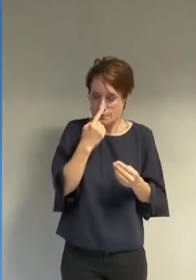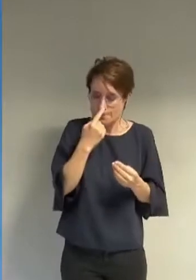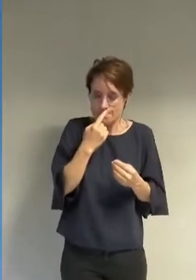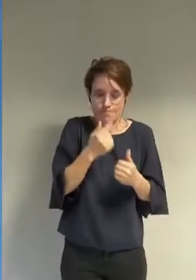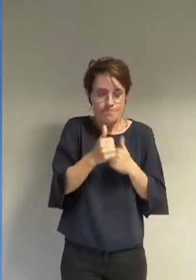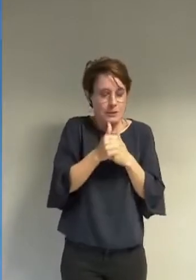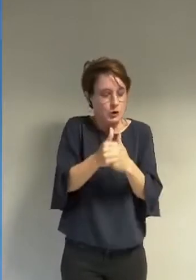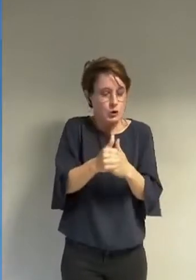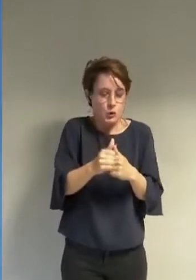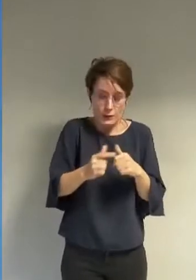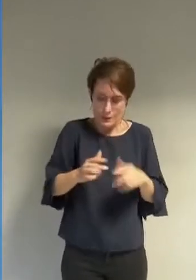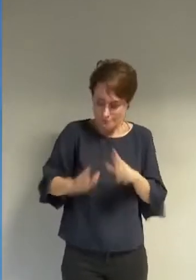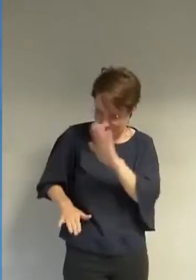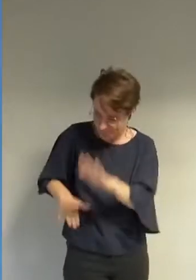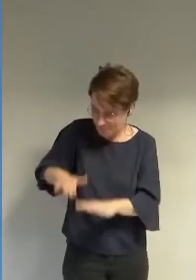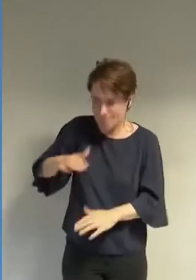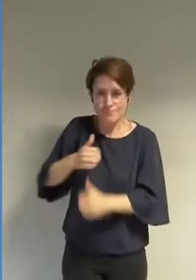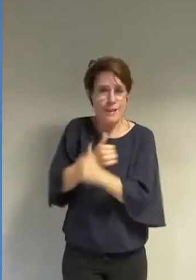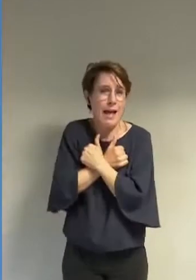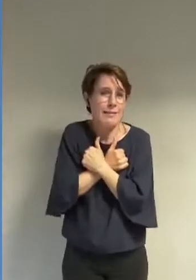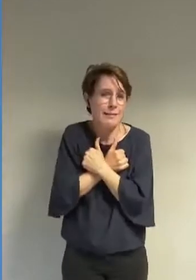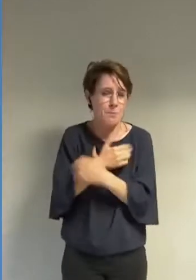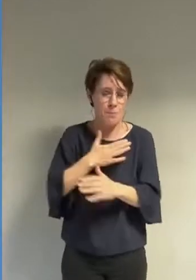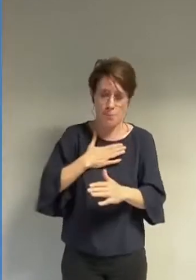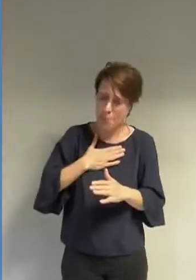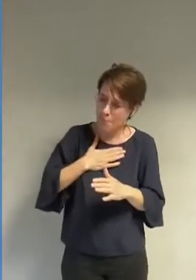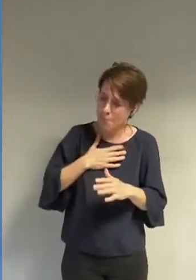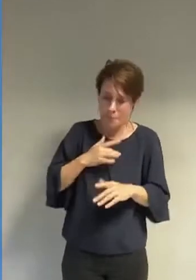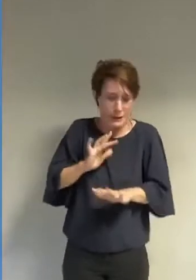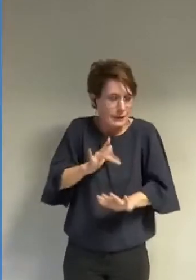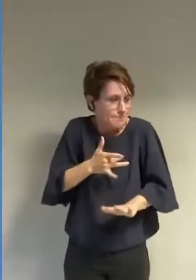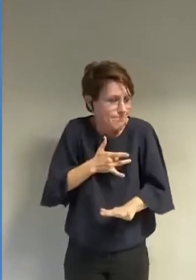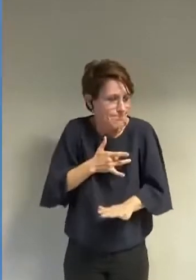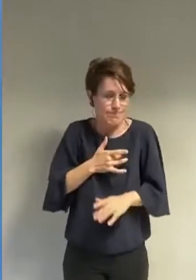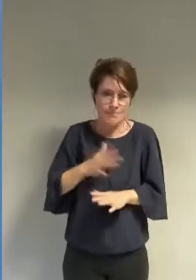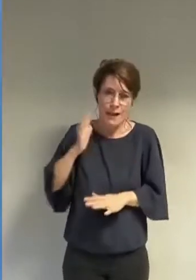croyances de nos convictions philosophiques et spirituelles